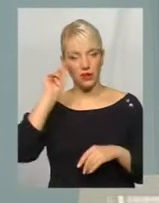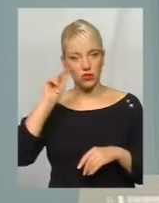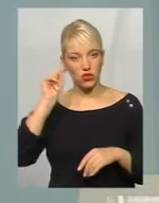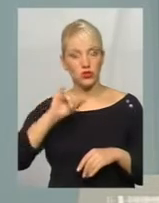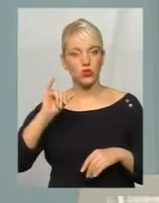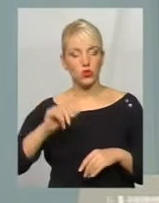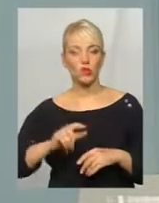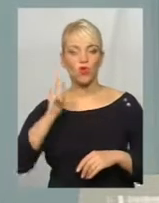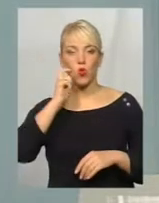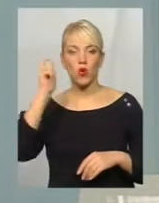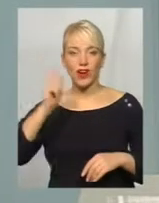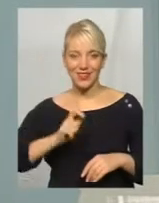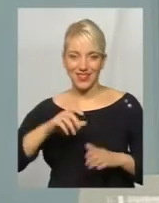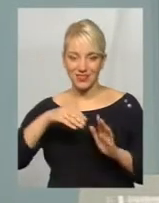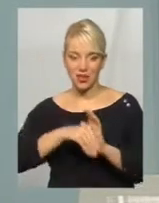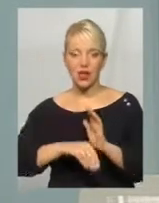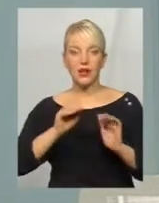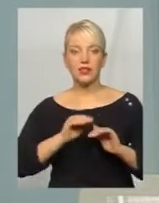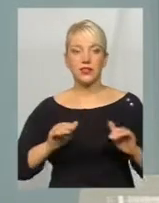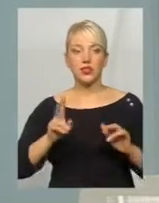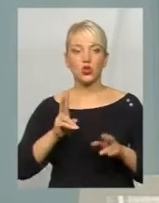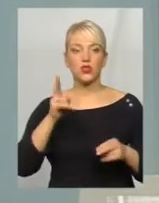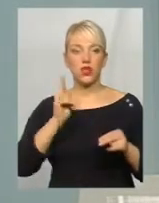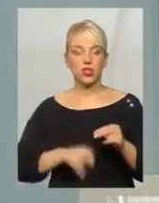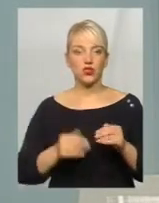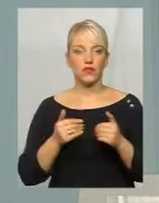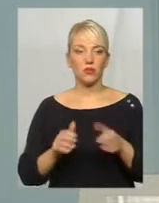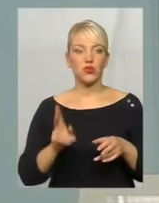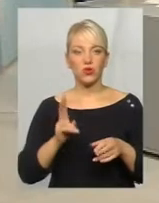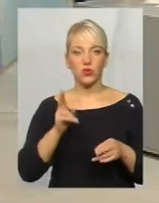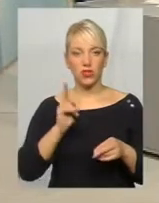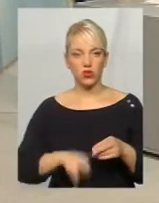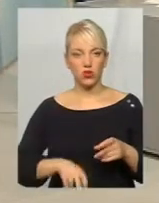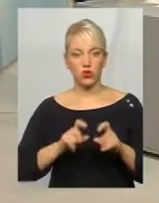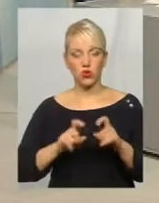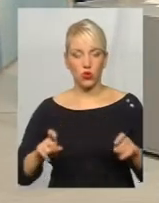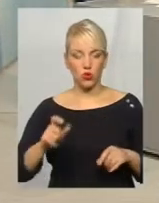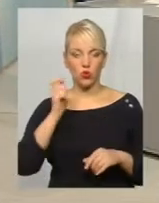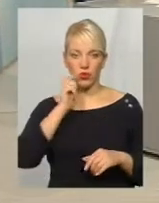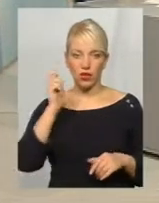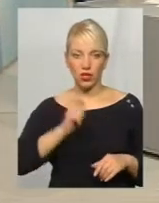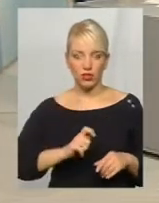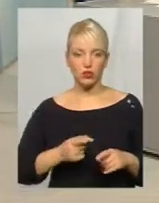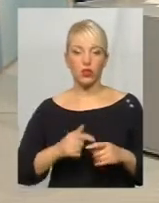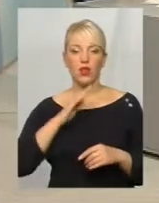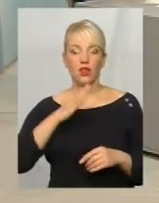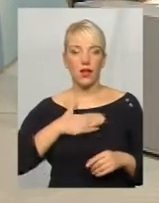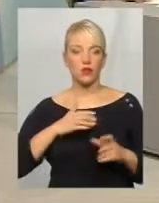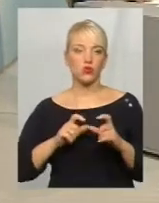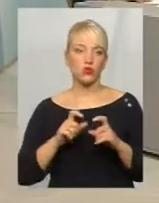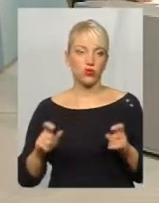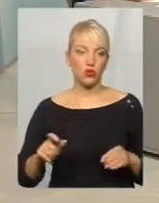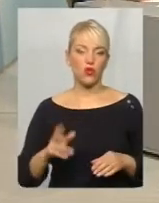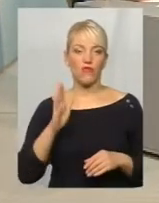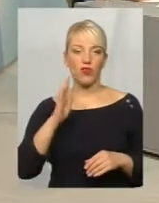в Україні, діти, які закінчують, і випускники, які закінчують школу українську, тобто школу нашу в